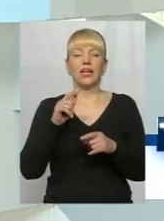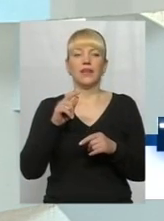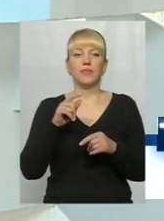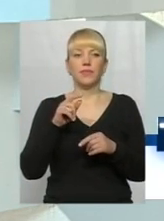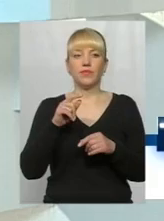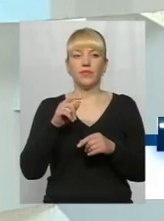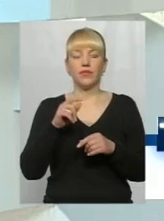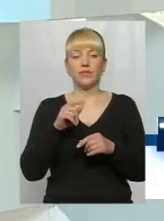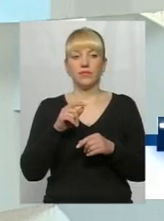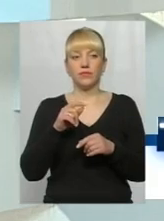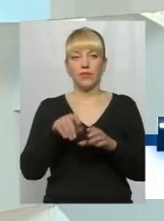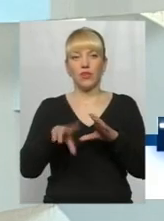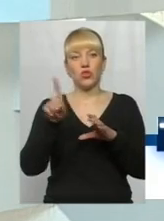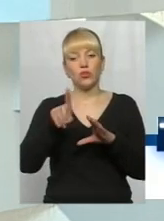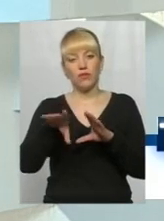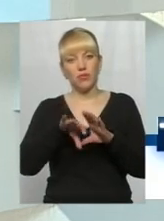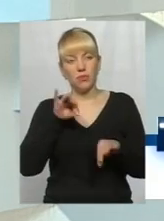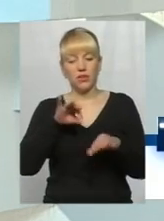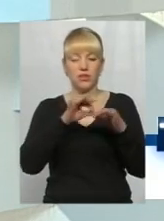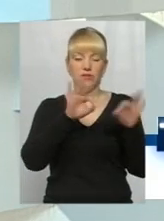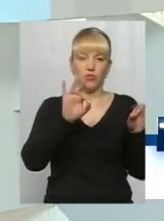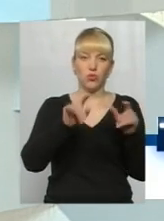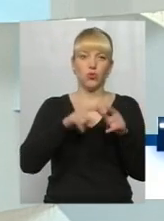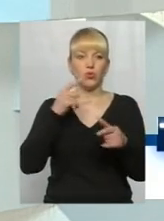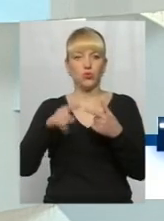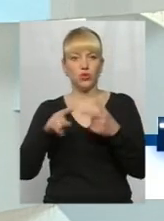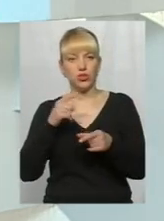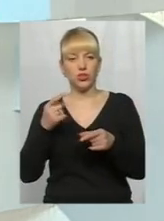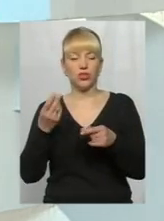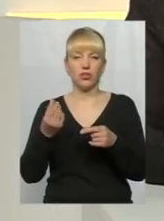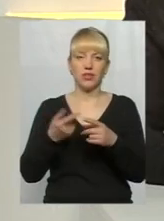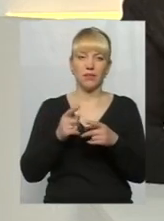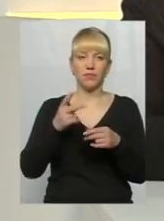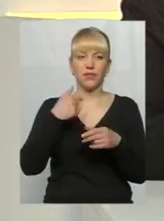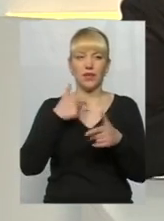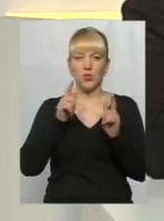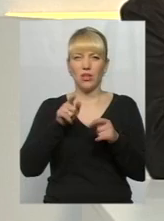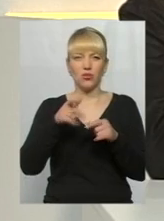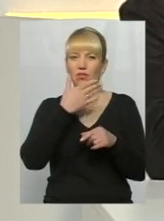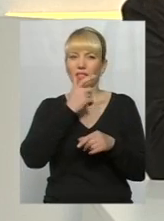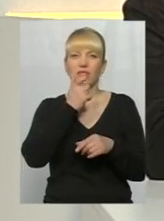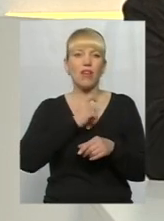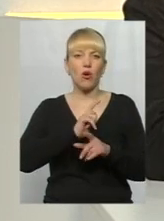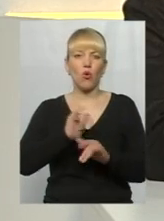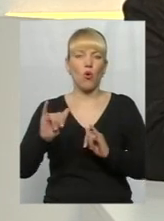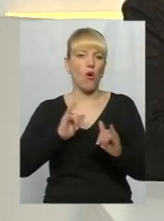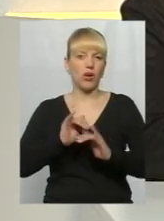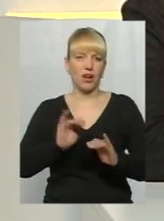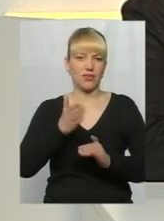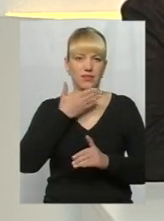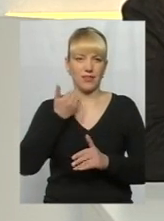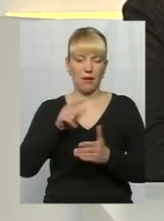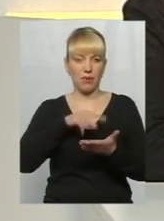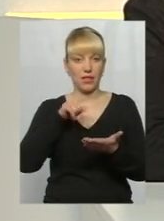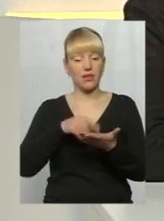словами, що вибираєте там свободу, чи добробу, і так далі. Трошечки, я погоджуюсь, тут некоректне запитання було в плані цього